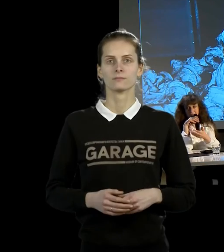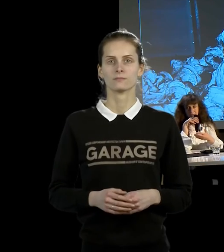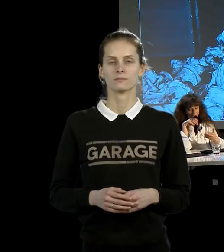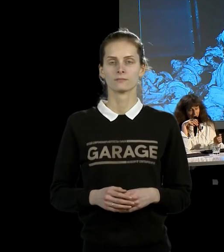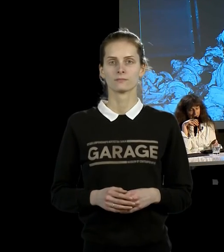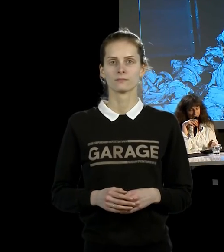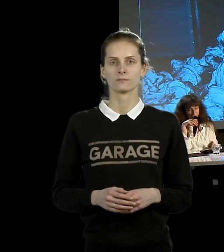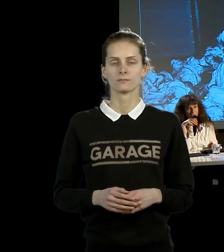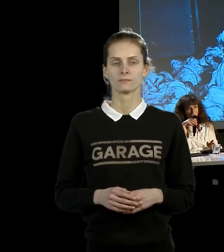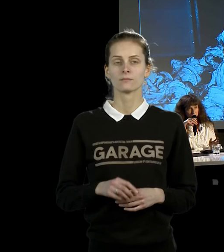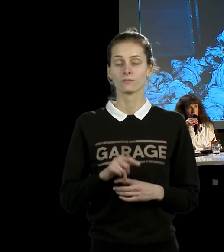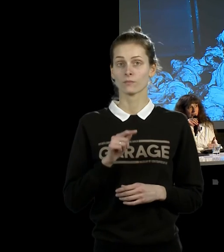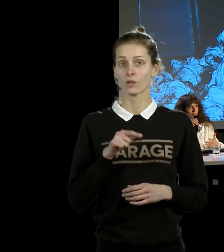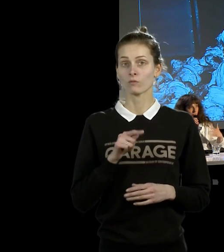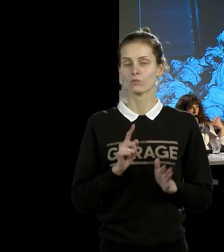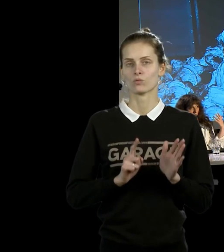Начинается с этой достаточно